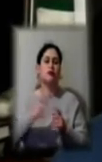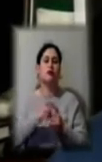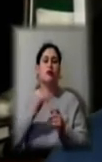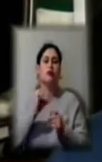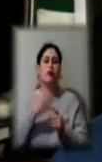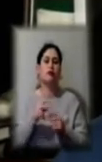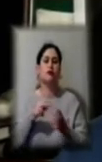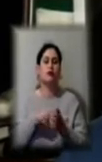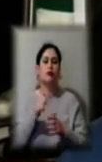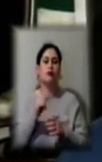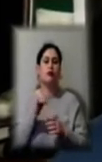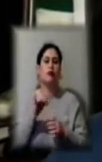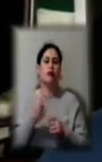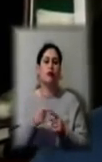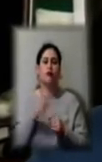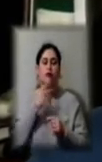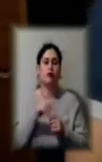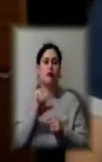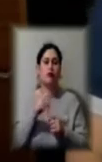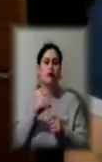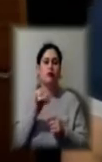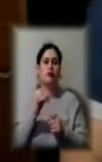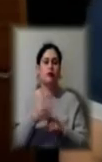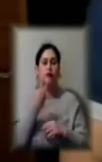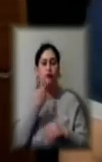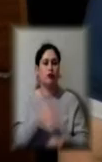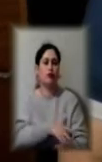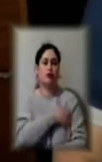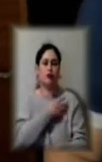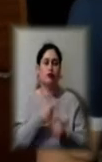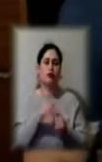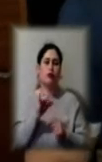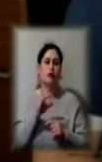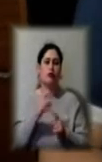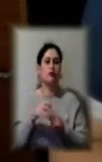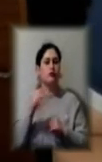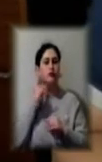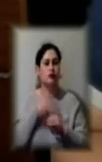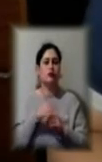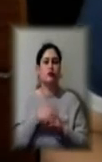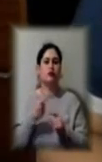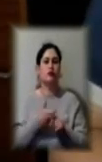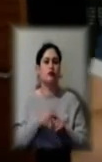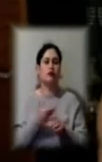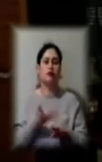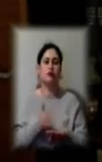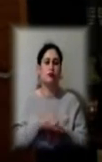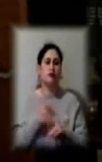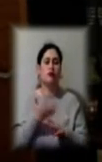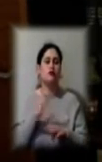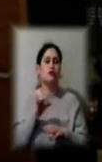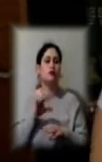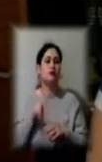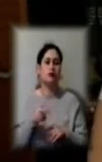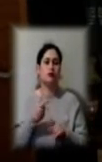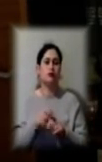Актор каже, до онлайн-репетицій звикав довго. Як онлайн, розумієте, це дуже важко, в якому смислі. От немає